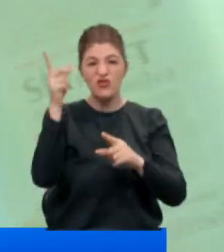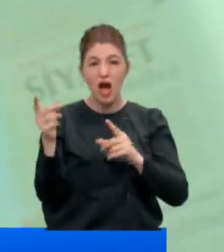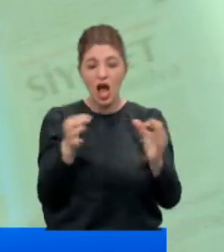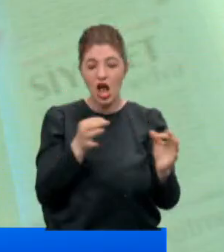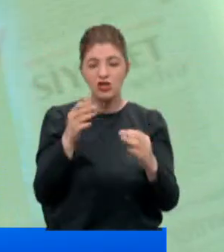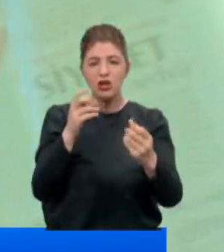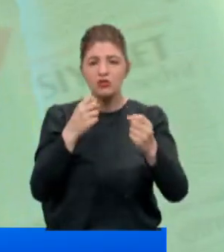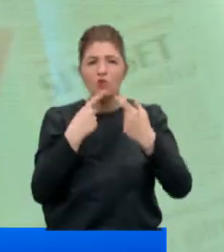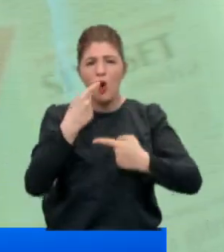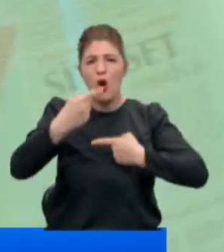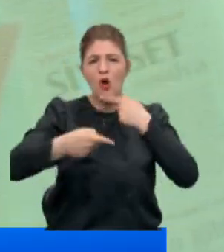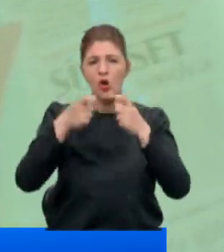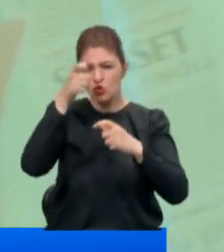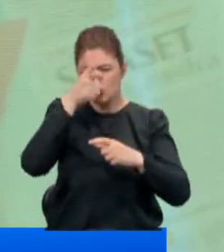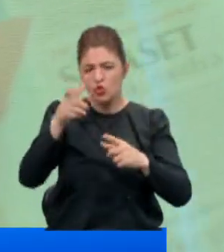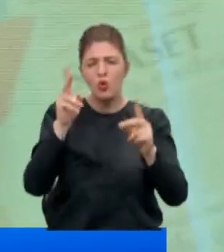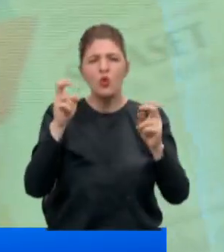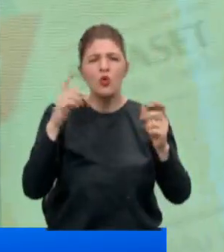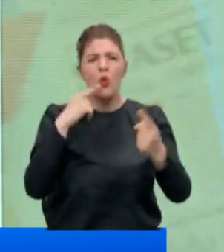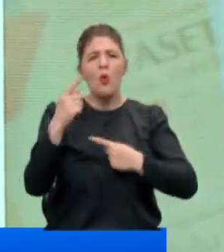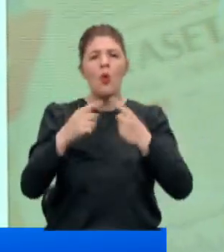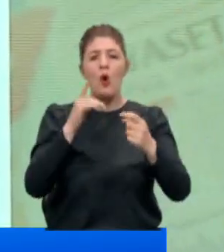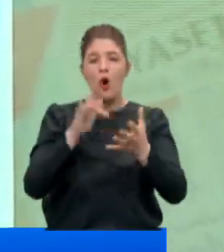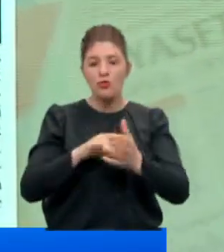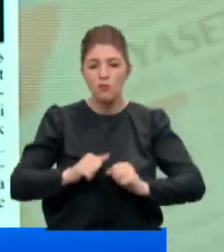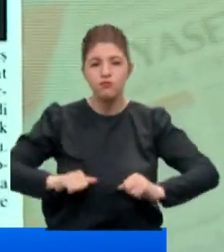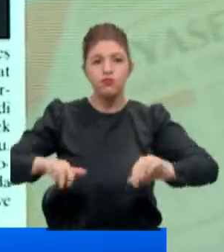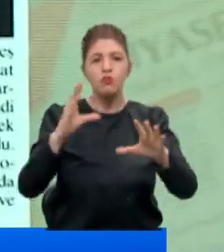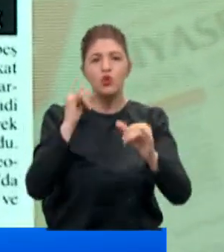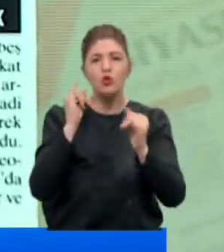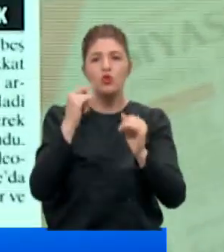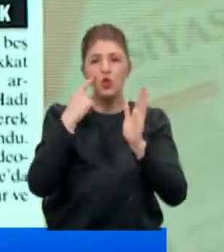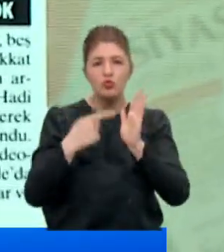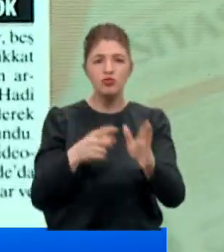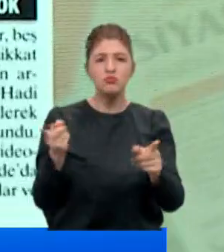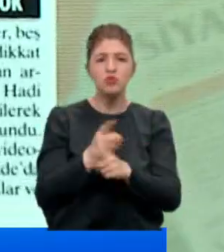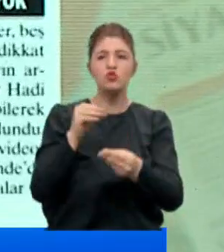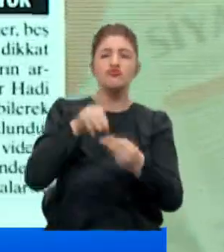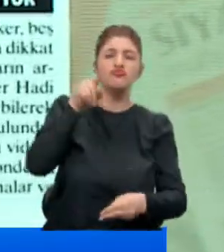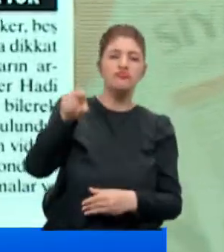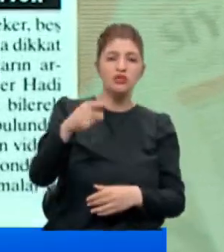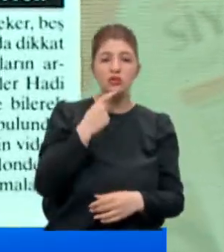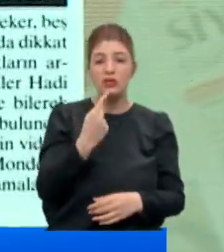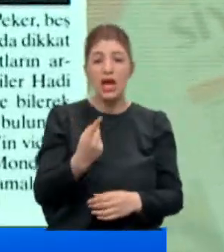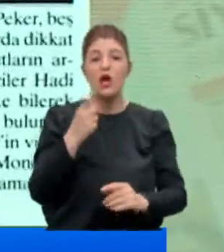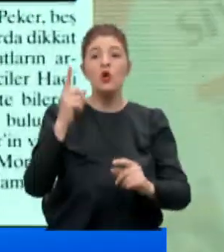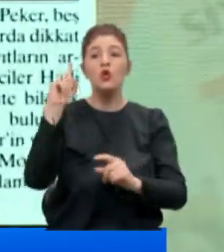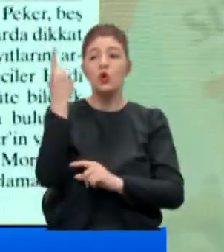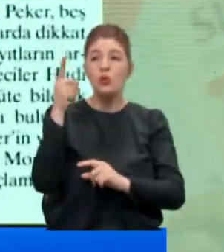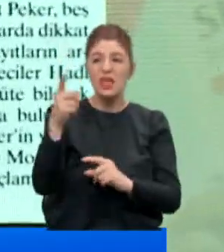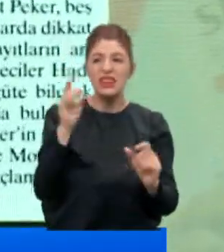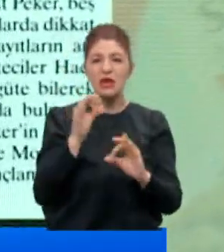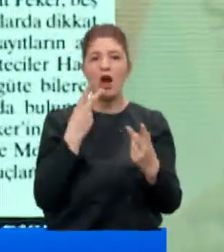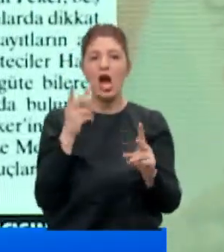iddiaları günlerdir Türkiye'nin gündeminde. Ortalığa saçılan vahim ifşaat ve suçlamalar karşısında hükümetten net bir